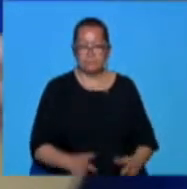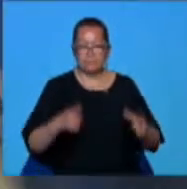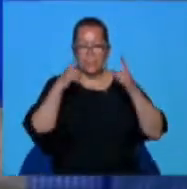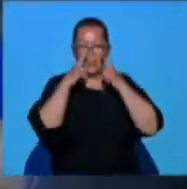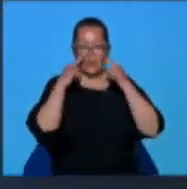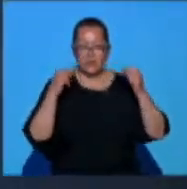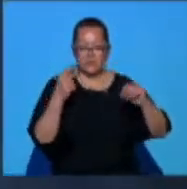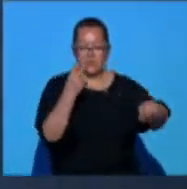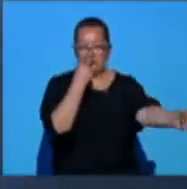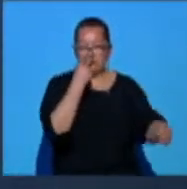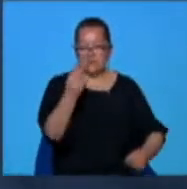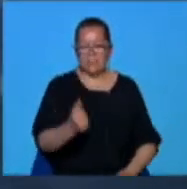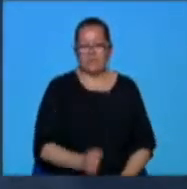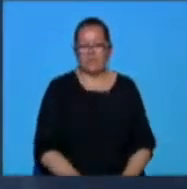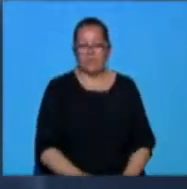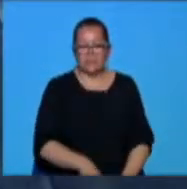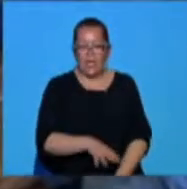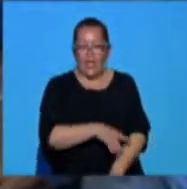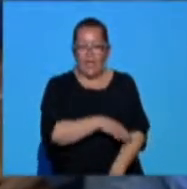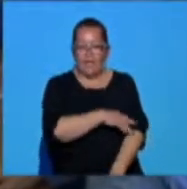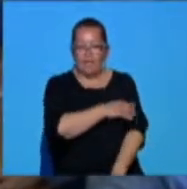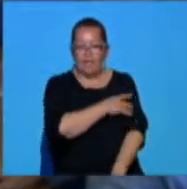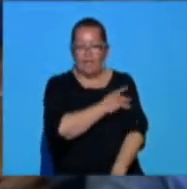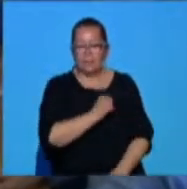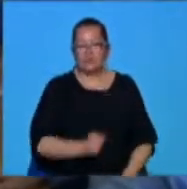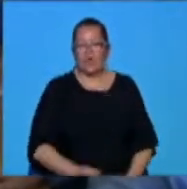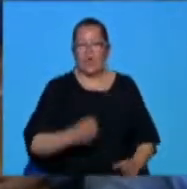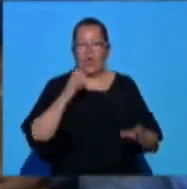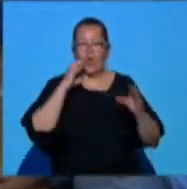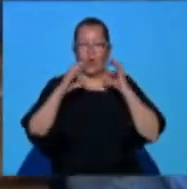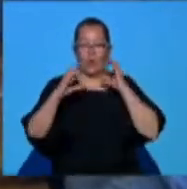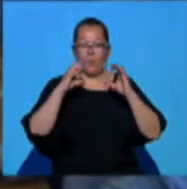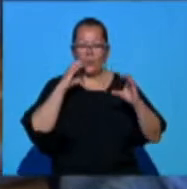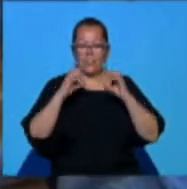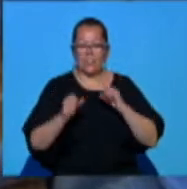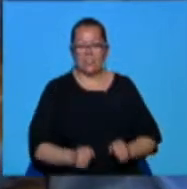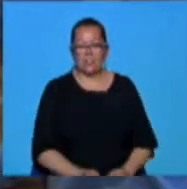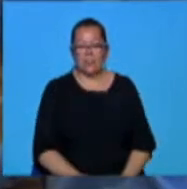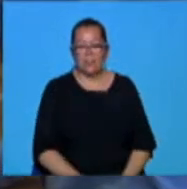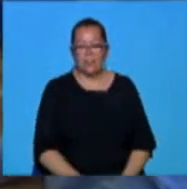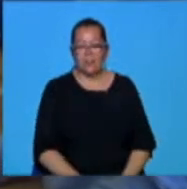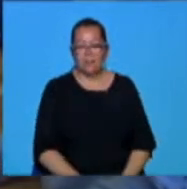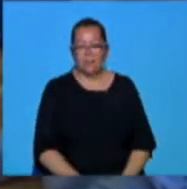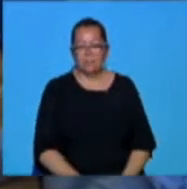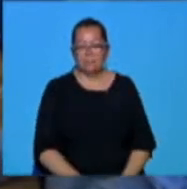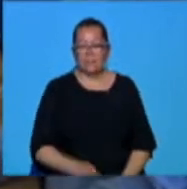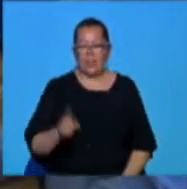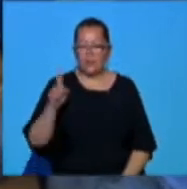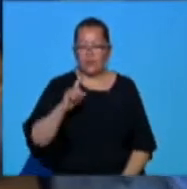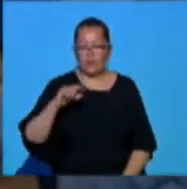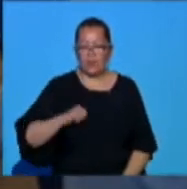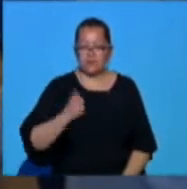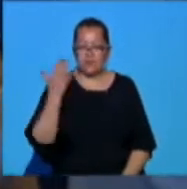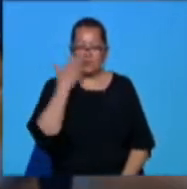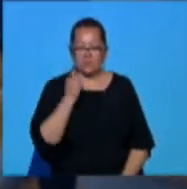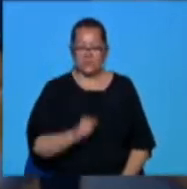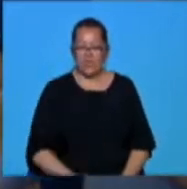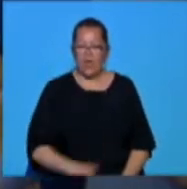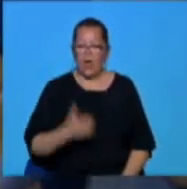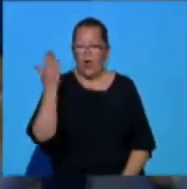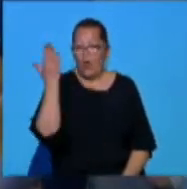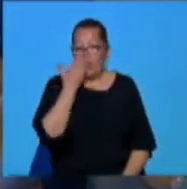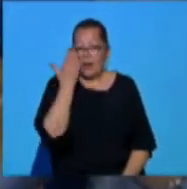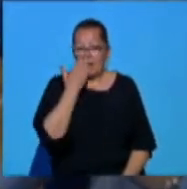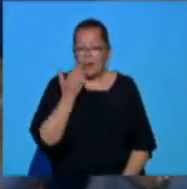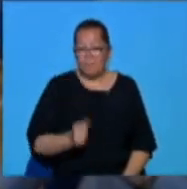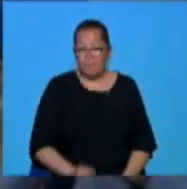Rezultatele se văd mai ales și pe partea emoțională, relațională. Aceasta nu este o școală. Ei învață fără să-și